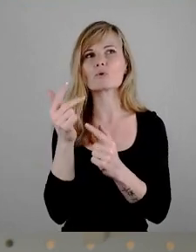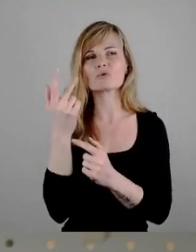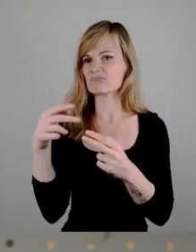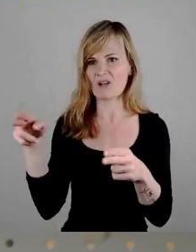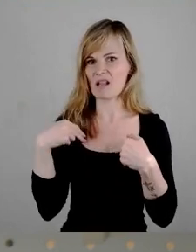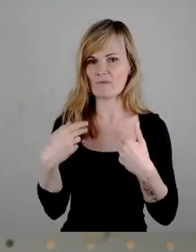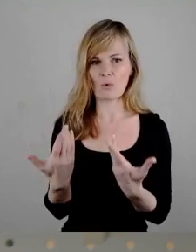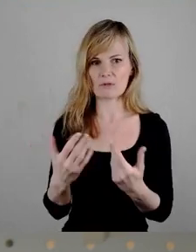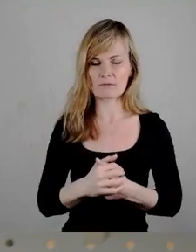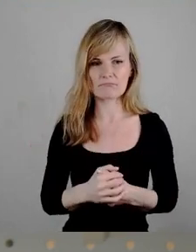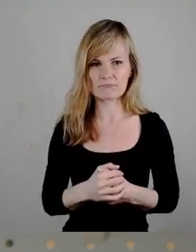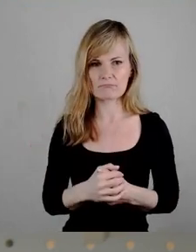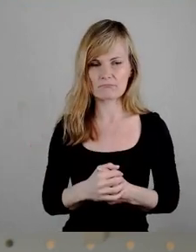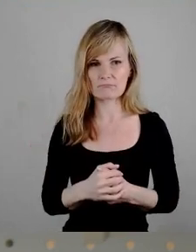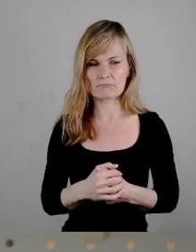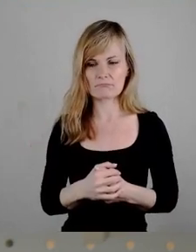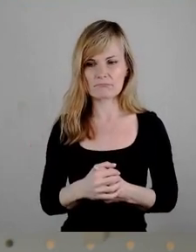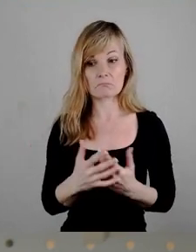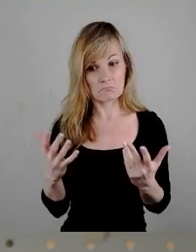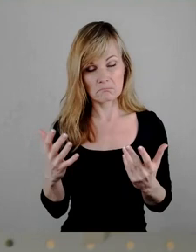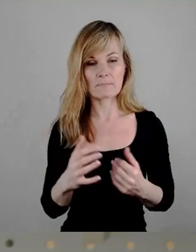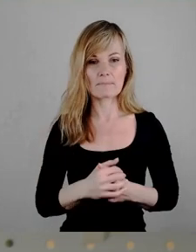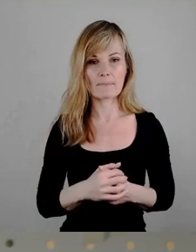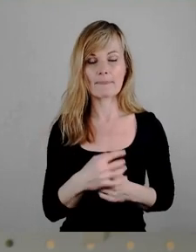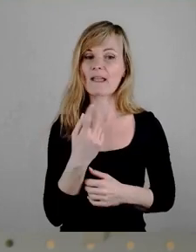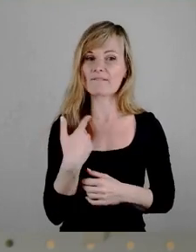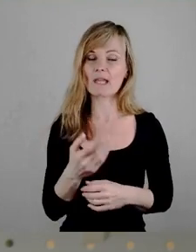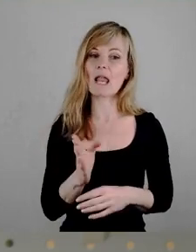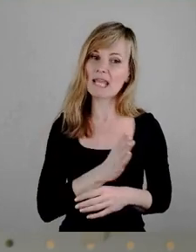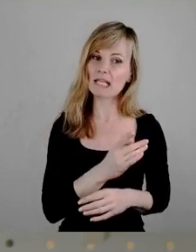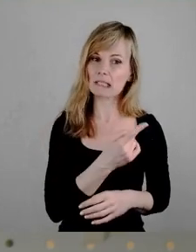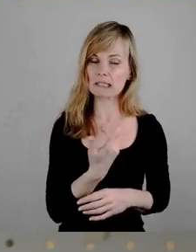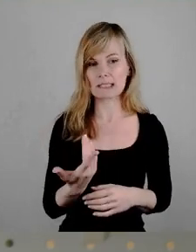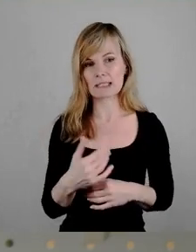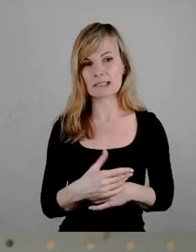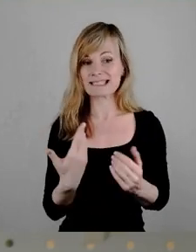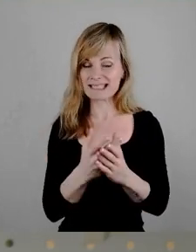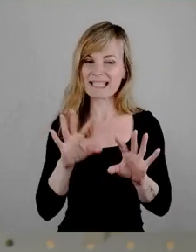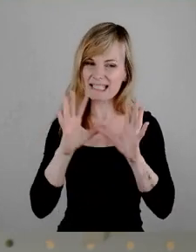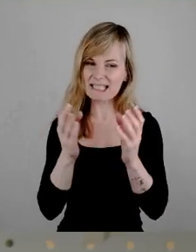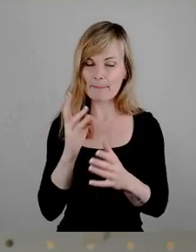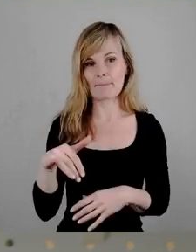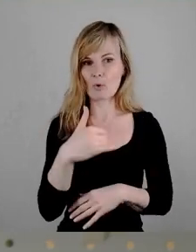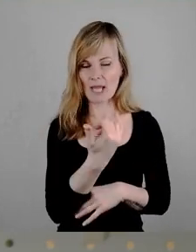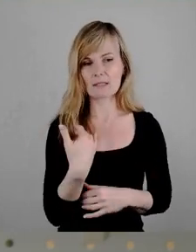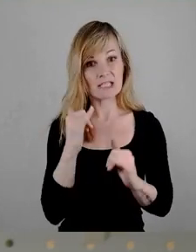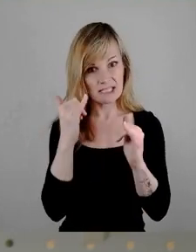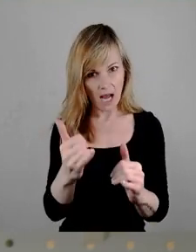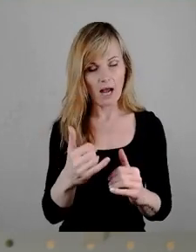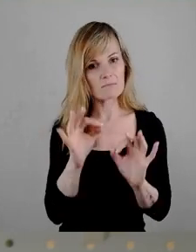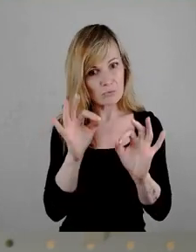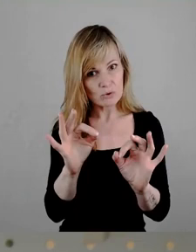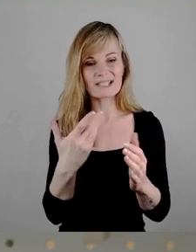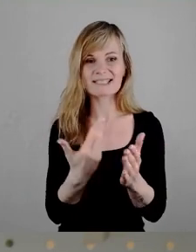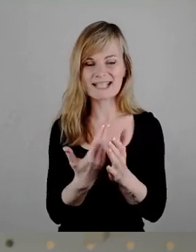weiterführen. Wir als Linke, so sehr wir dieses Projekt insgesamt begrüßen, werden uns deshalb bei diesem Antrag